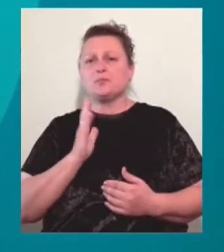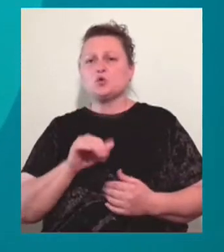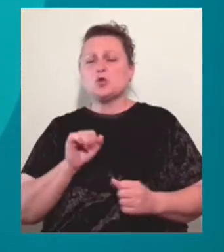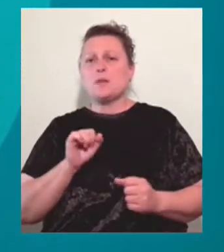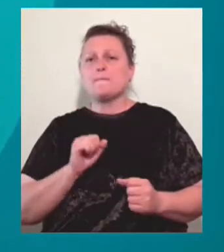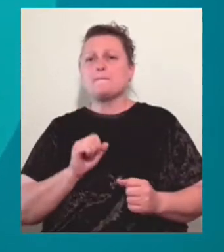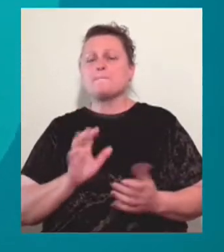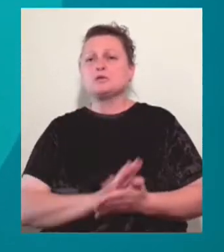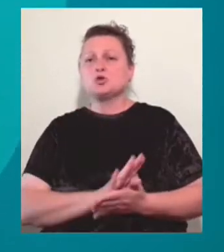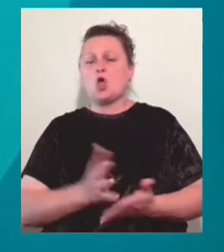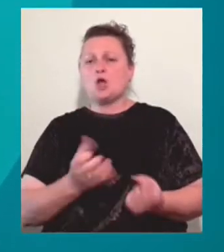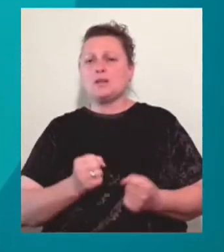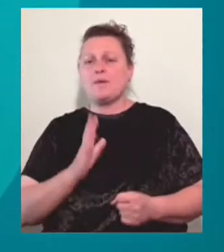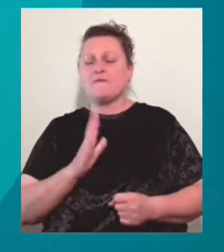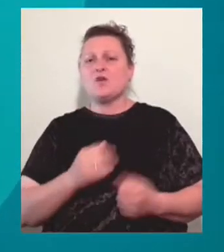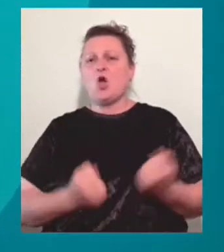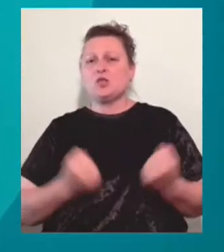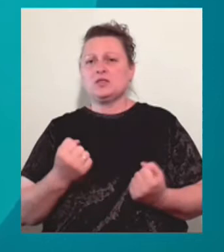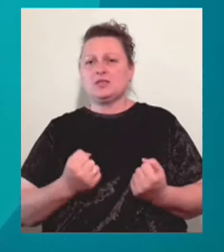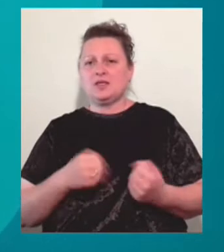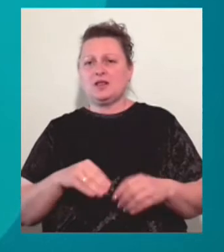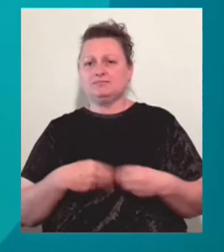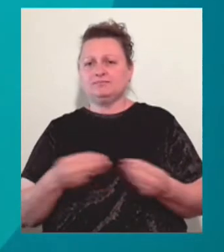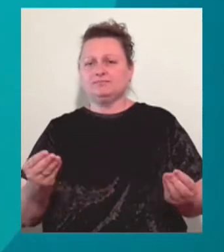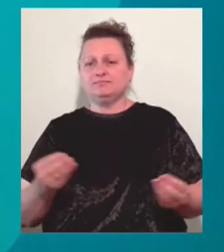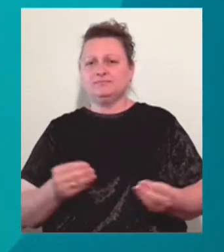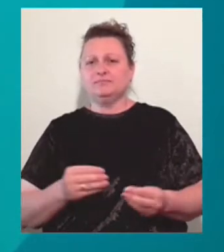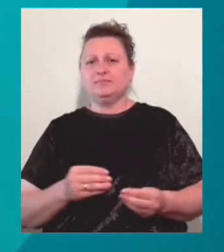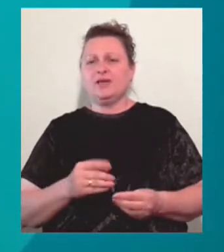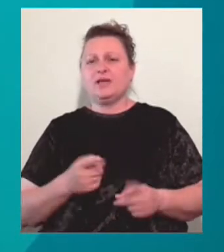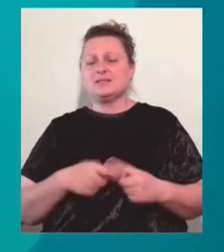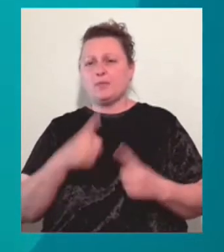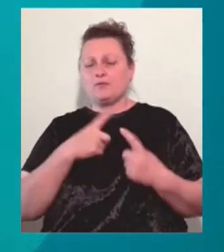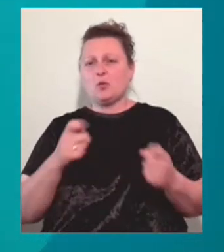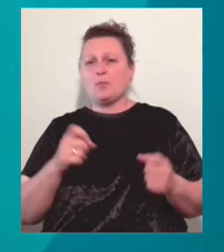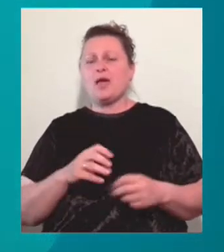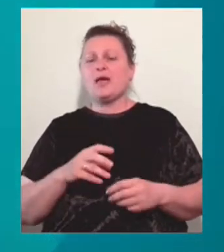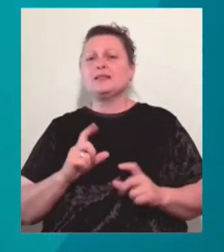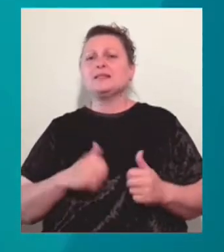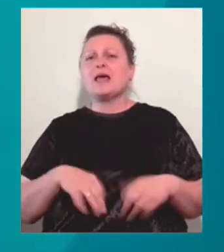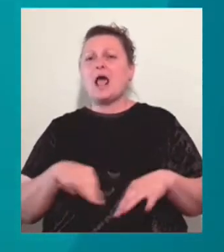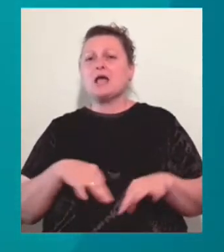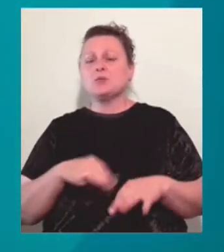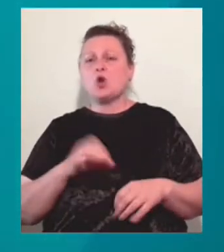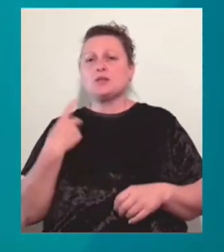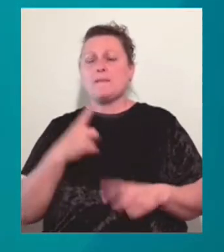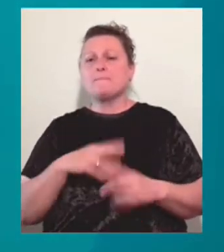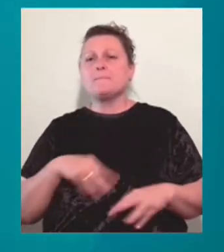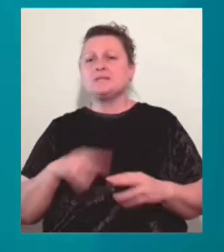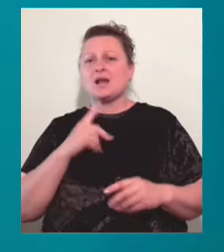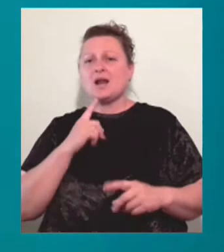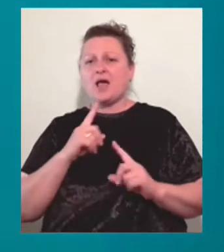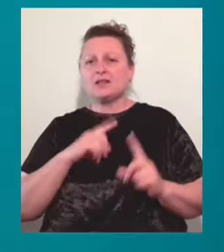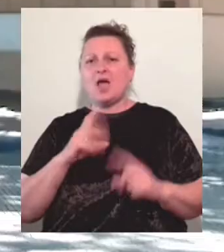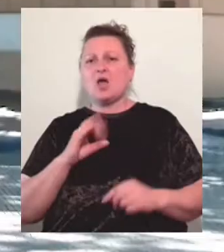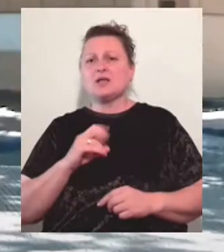отримати її у водія. Про це повідомив директор Департаменту транспорту, зв'язку та організації дорожнього руху Одеської міської ради Олександр